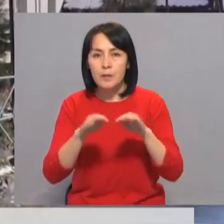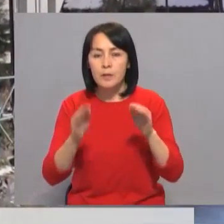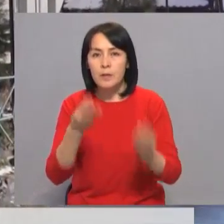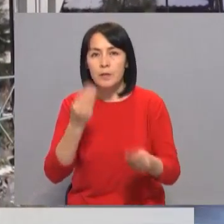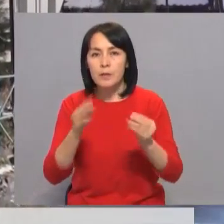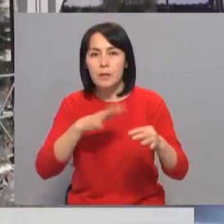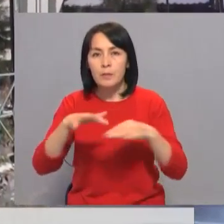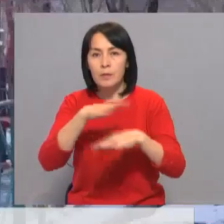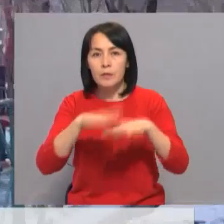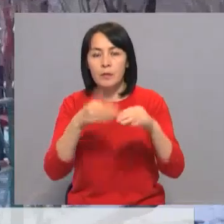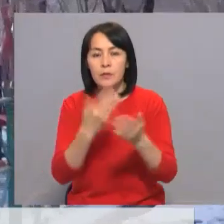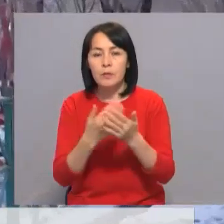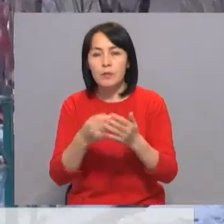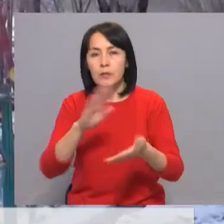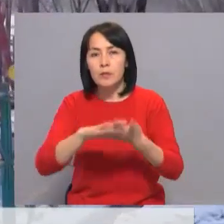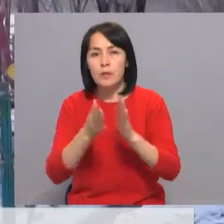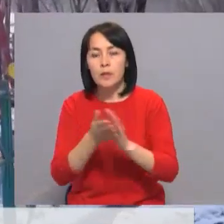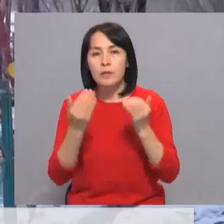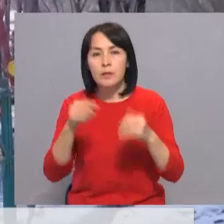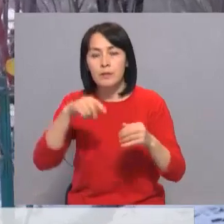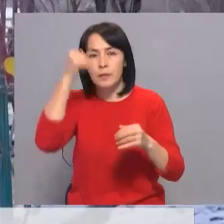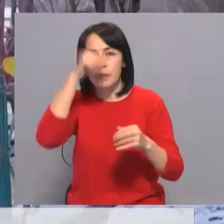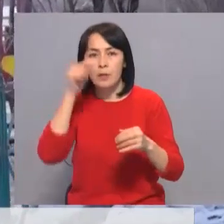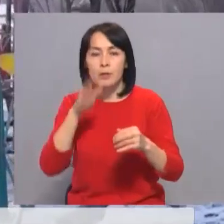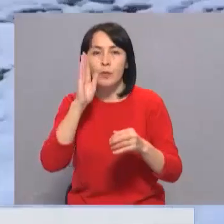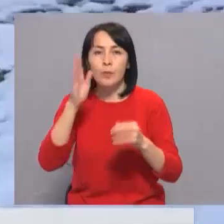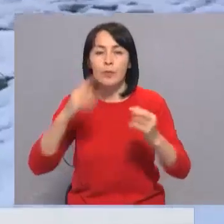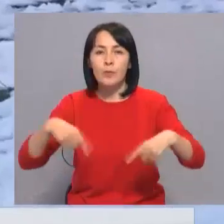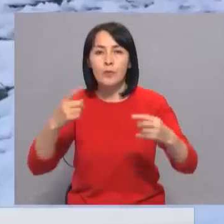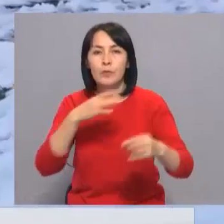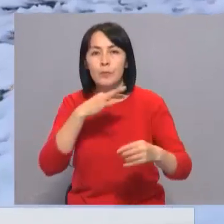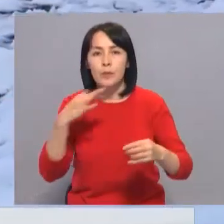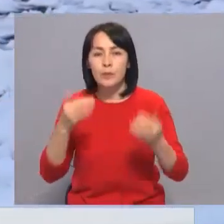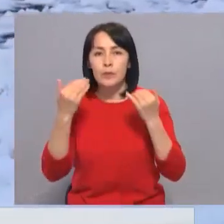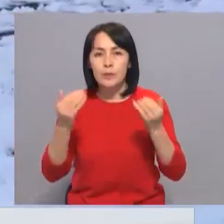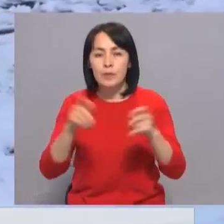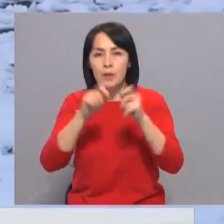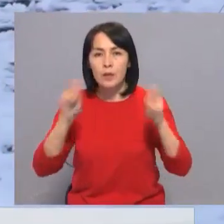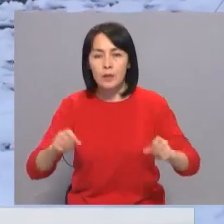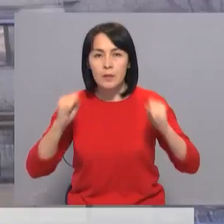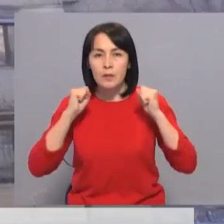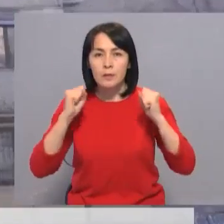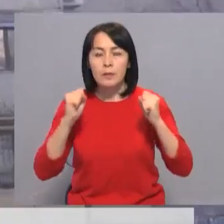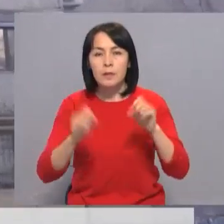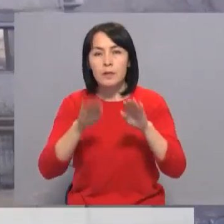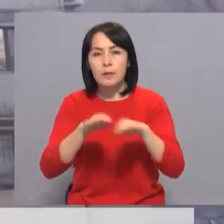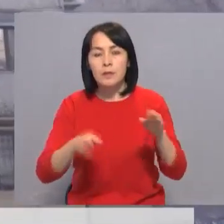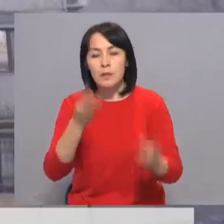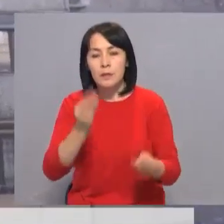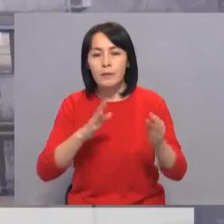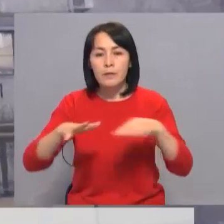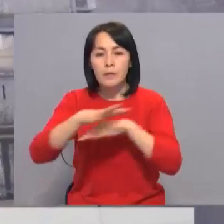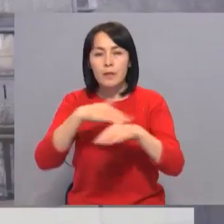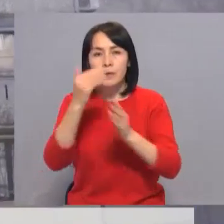детскую площадку. Согласно поручению Акима, этом году здесь будут установлены многофункциональные открытые спортивные детские игровые